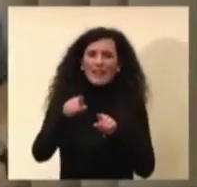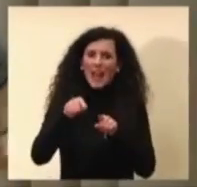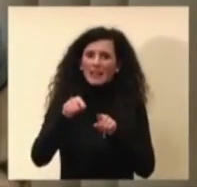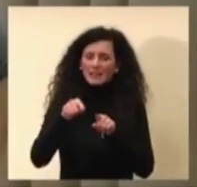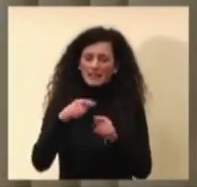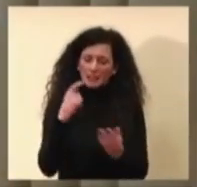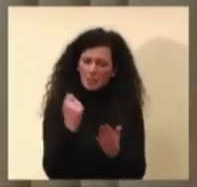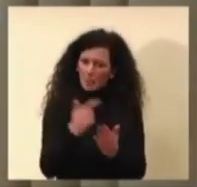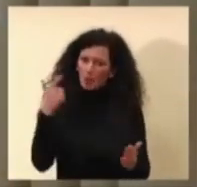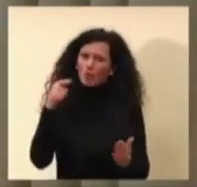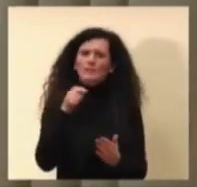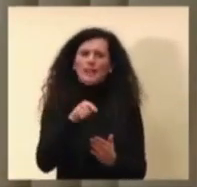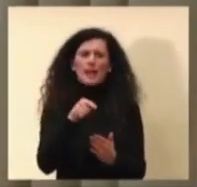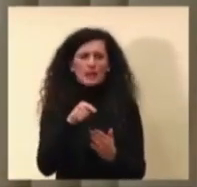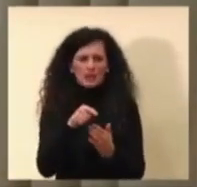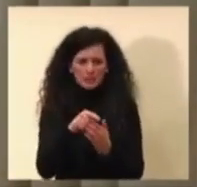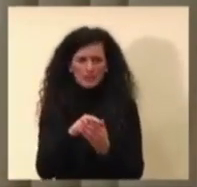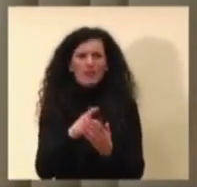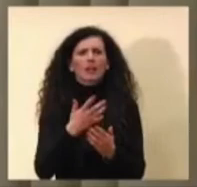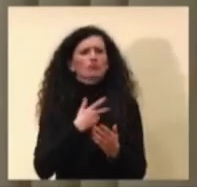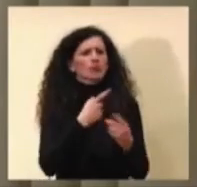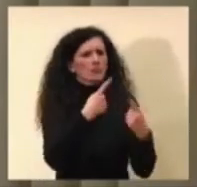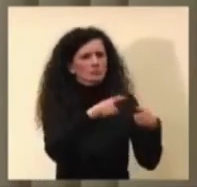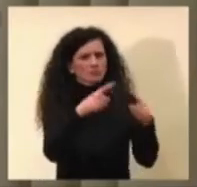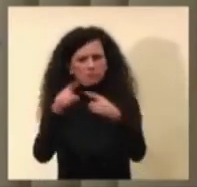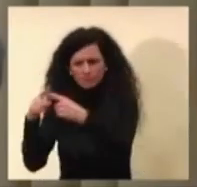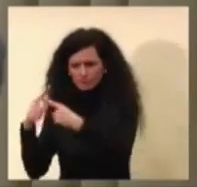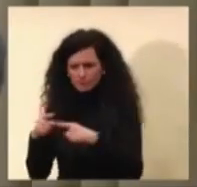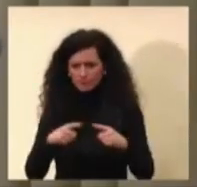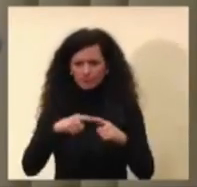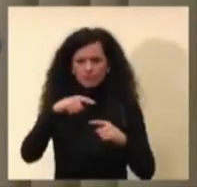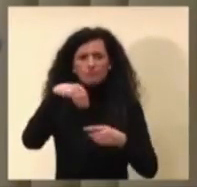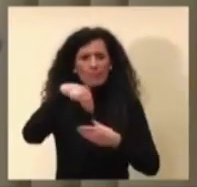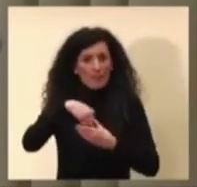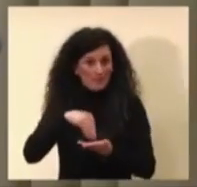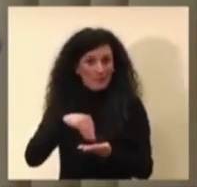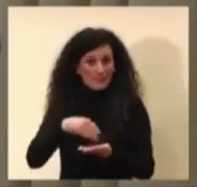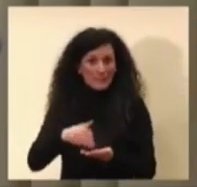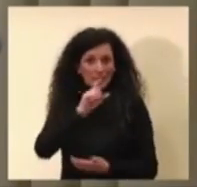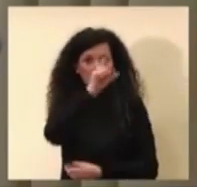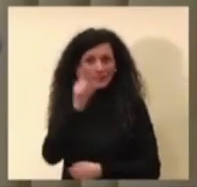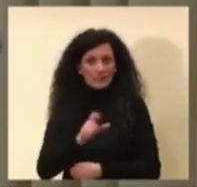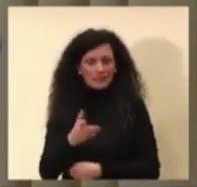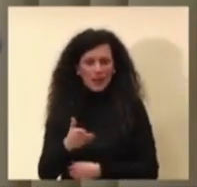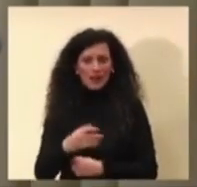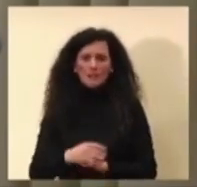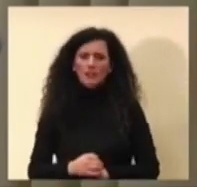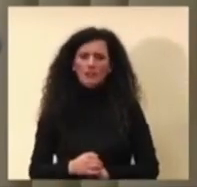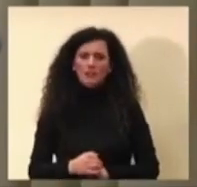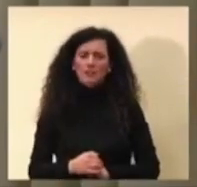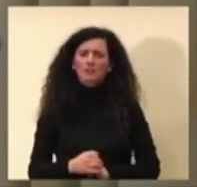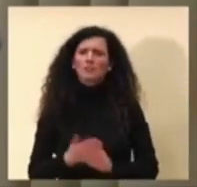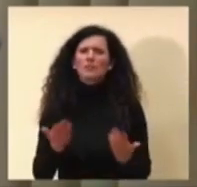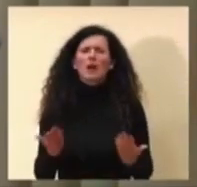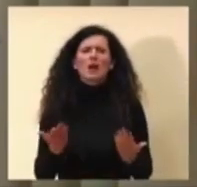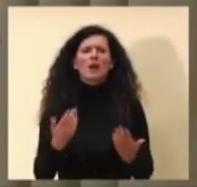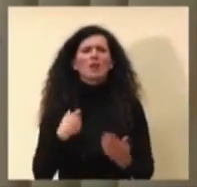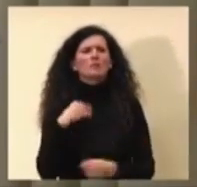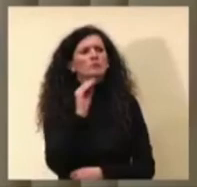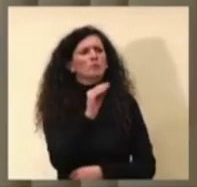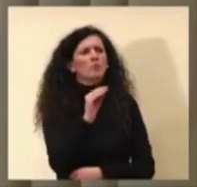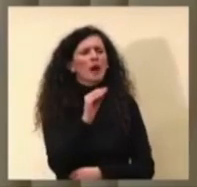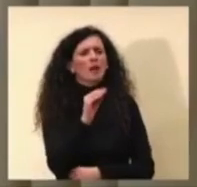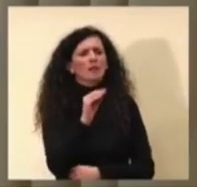quanto queste siano disomogenee anche all'interno dello stesso territorio la domanda che faccio io riguarda i dati come mai non sono